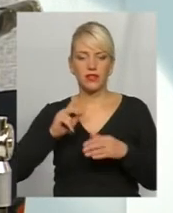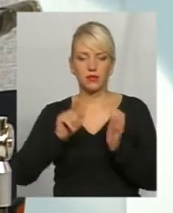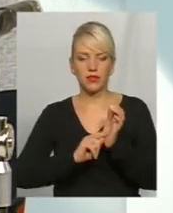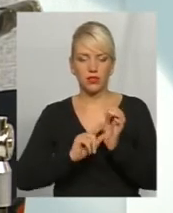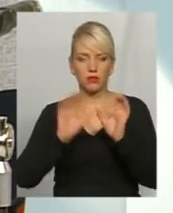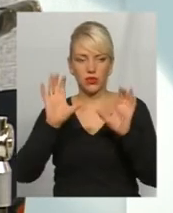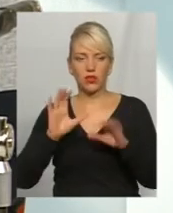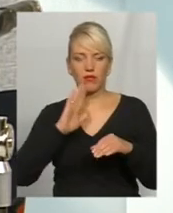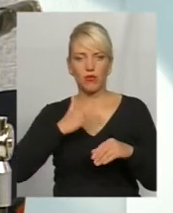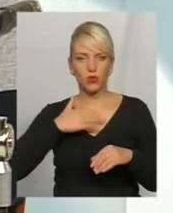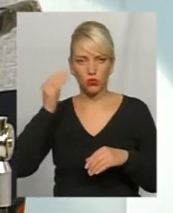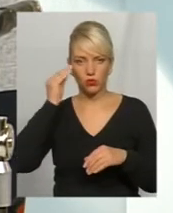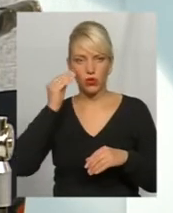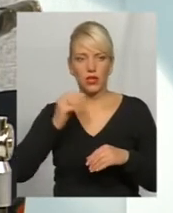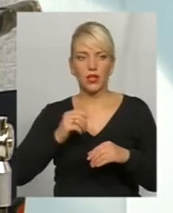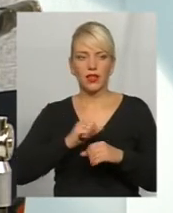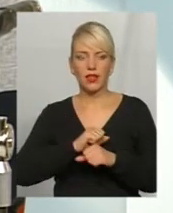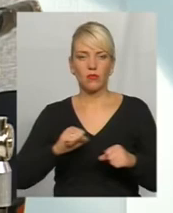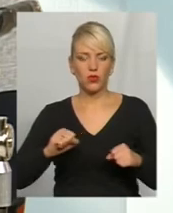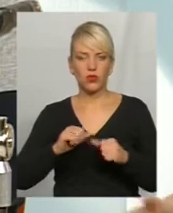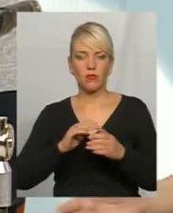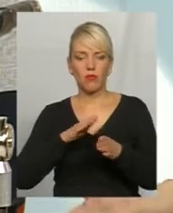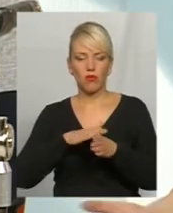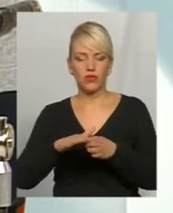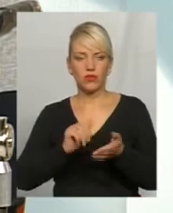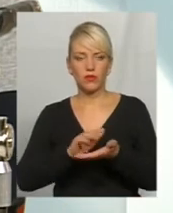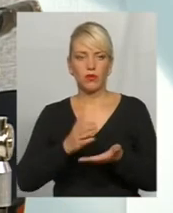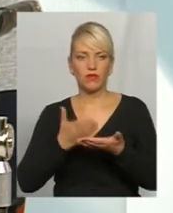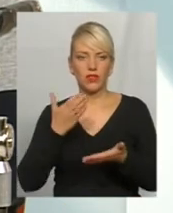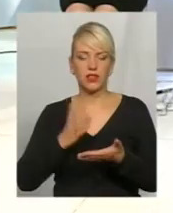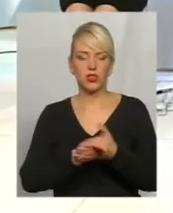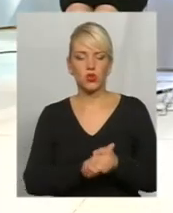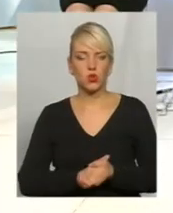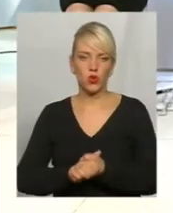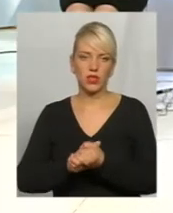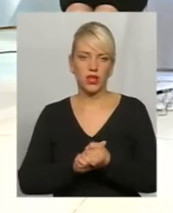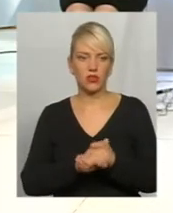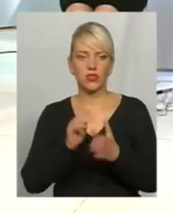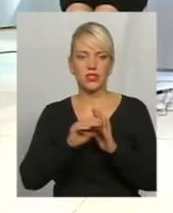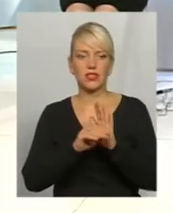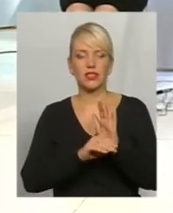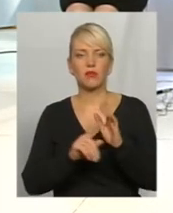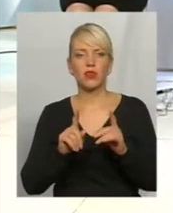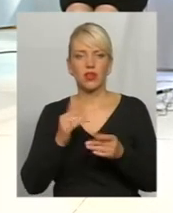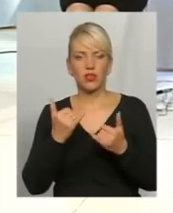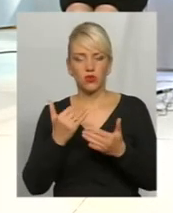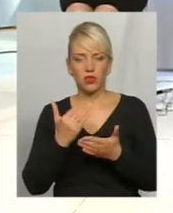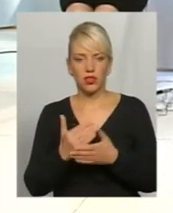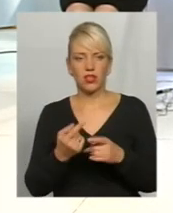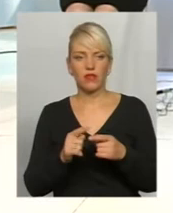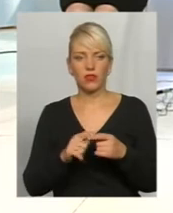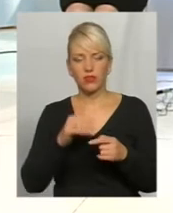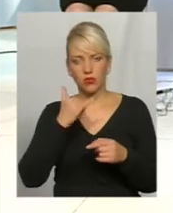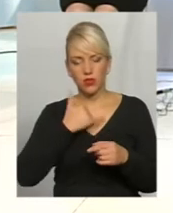але на мою думку, звісно, не можна повністю відмовлятися від солідарної системи пенсійного забезпечення, яка на сьогодні є, тому що у нас є і